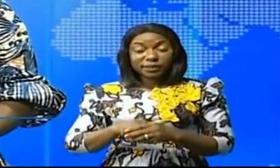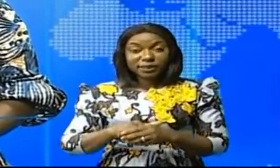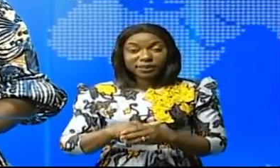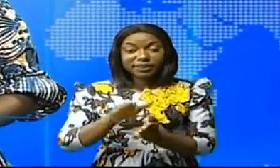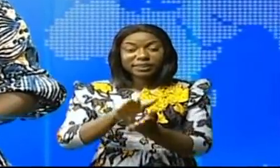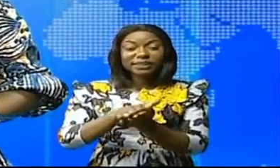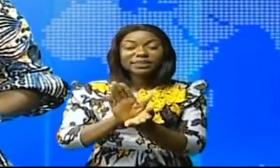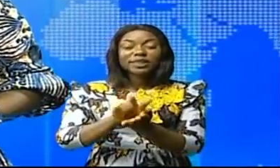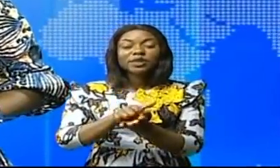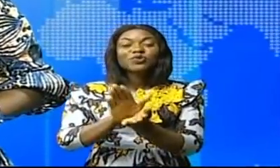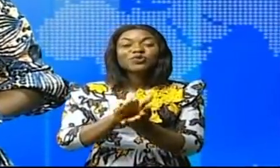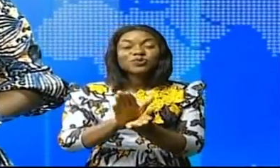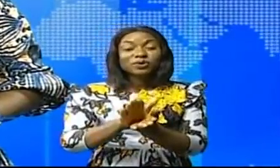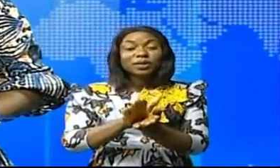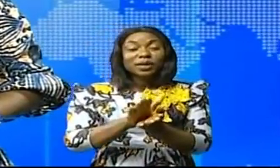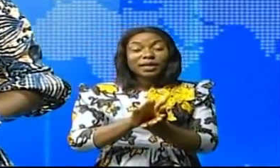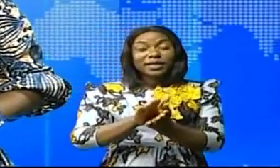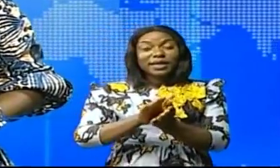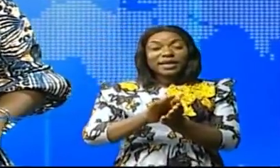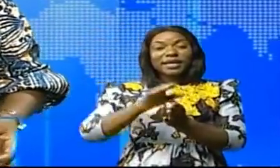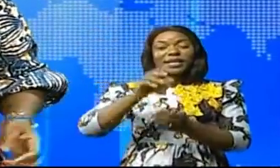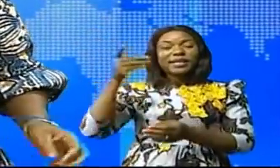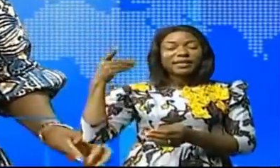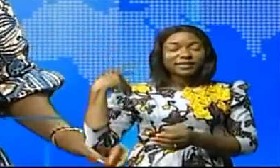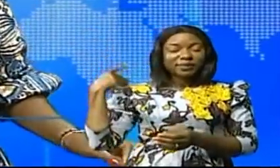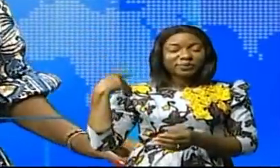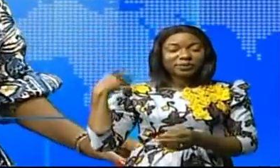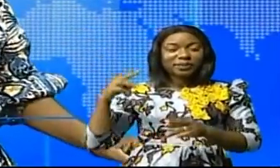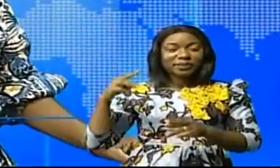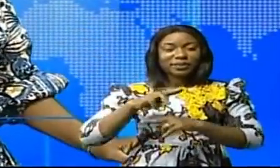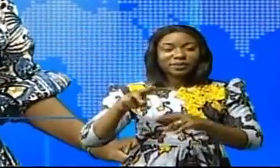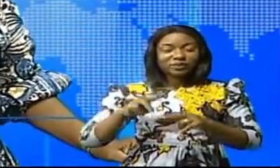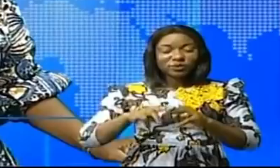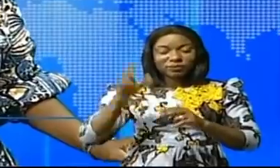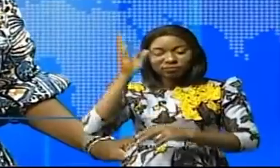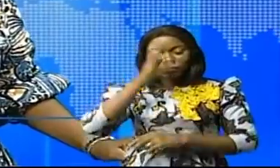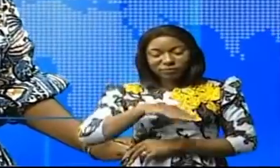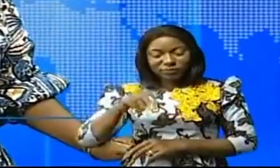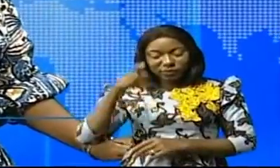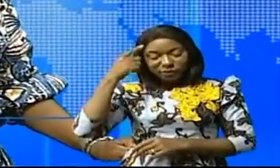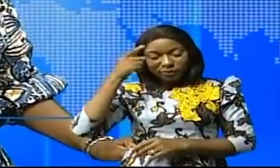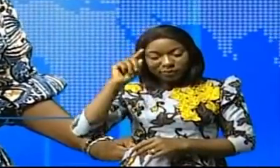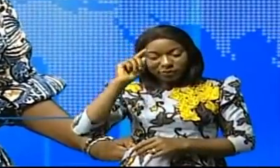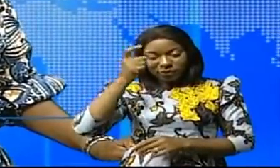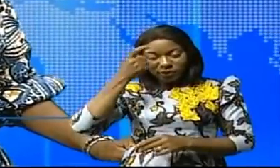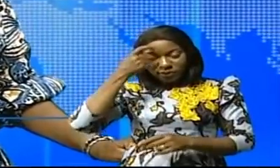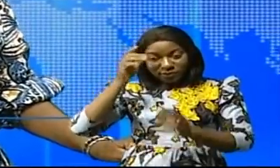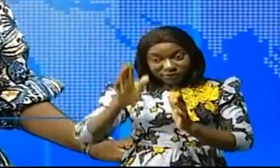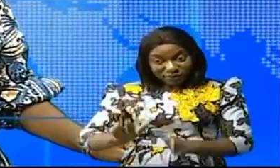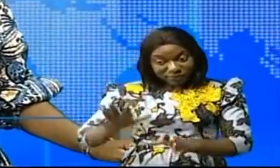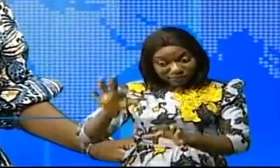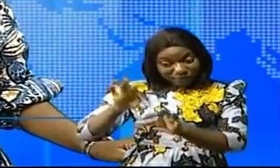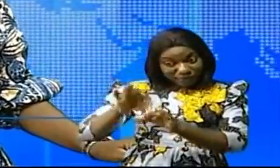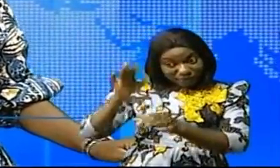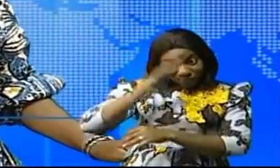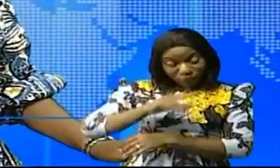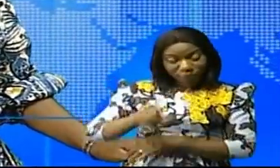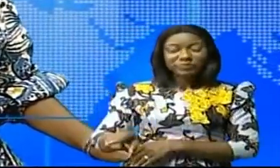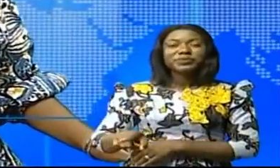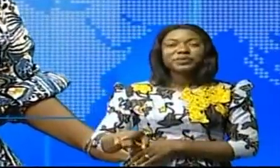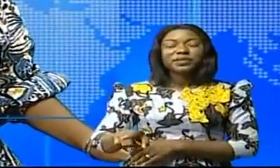députés nationales d'Yedonin Tiasse Mouetoutoui Kale, candidat malheureux à l'élection de gouverneur, félicite plutôt son